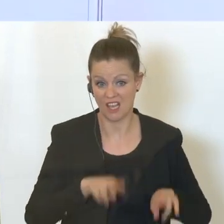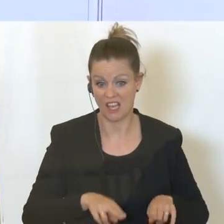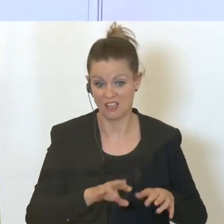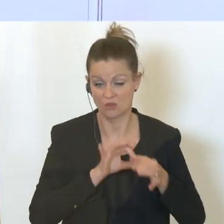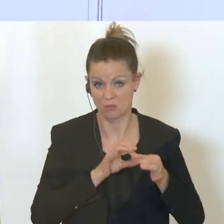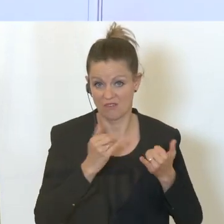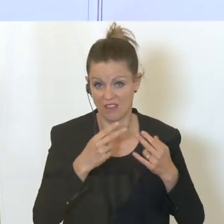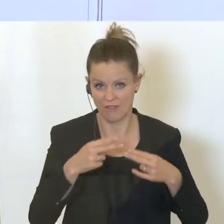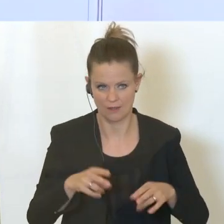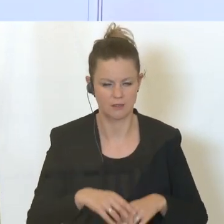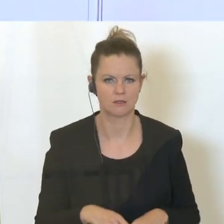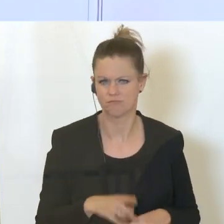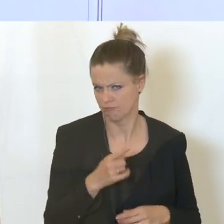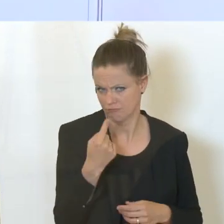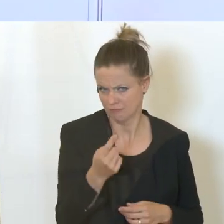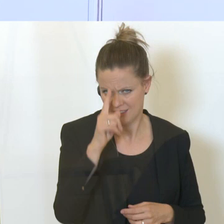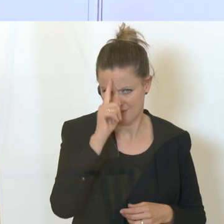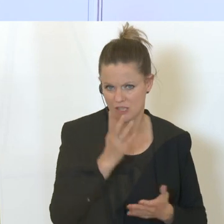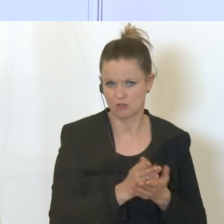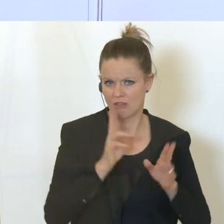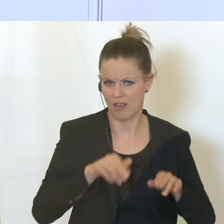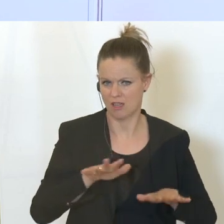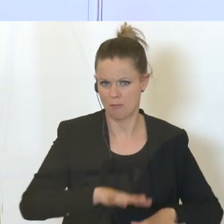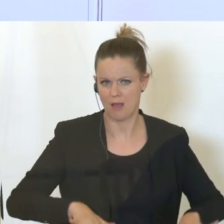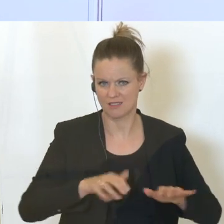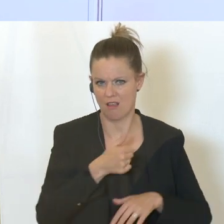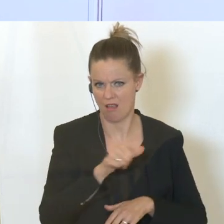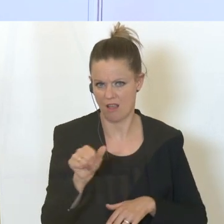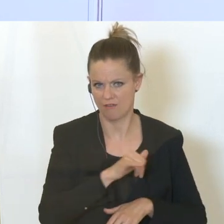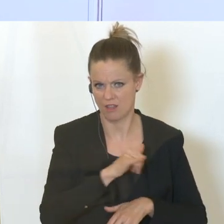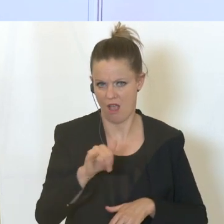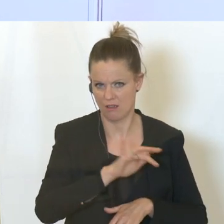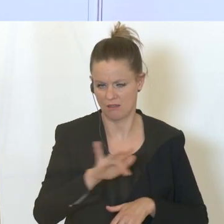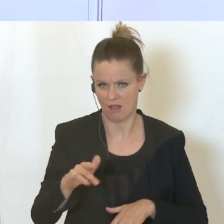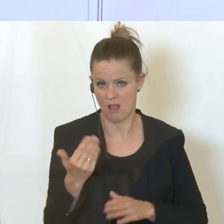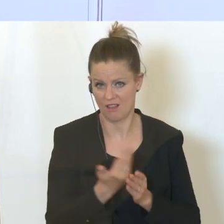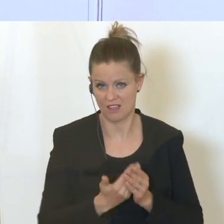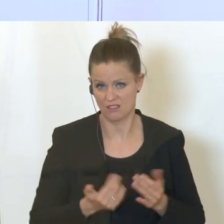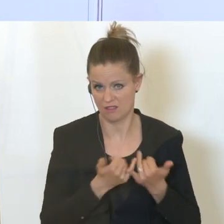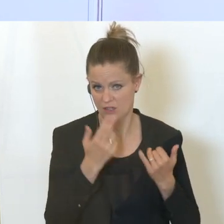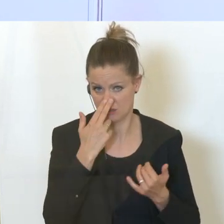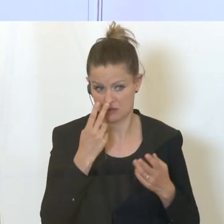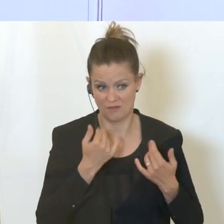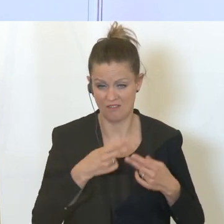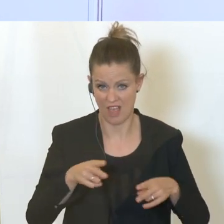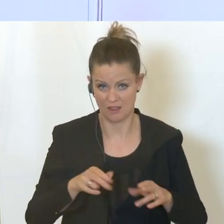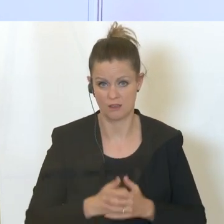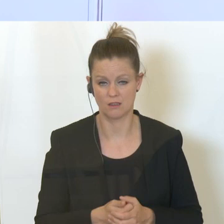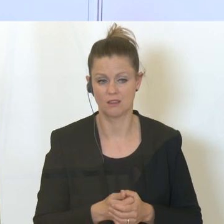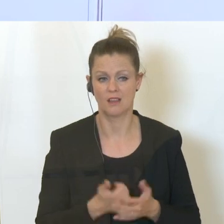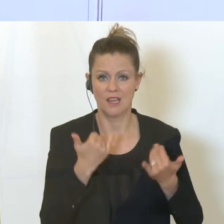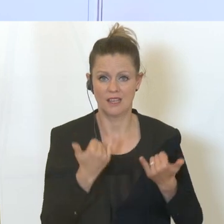rechtliche Basis, Sie wissen das ja, ist schon seit elf Jahren gegeben für dieses Register. Wie geht es jetzt weiter? Wir haben eine